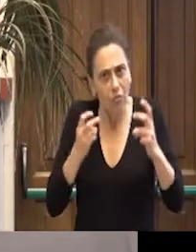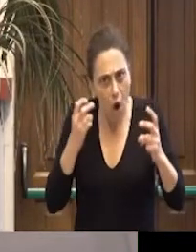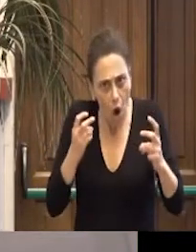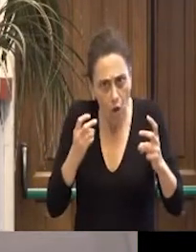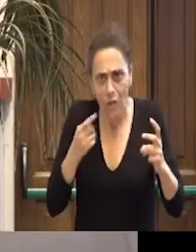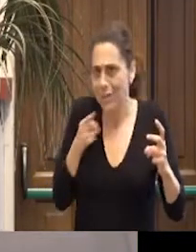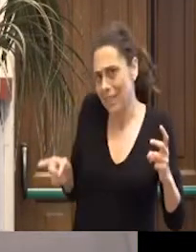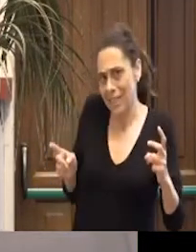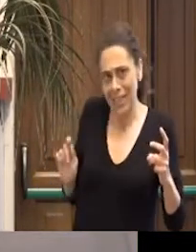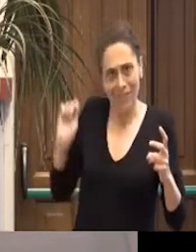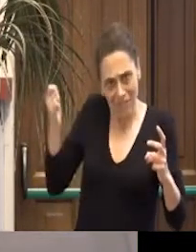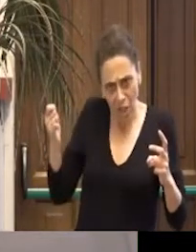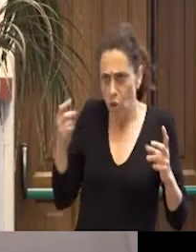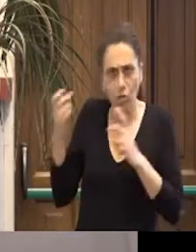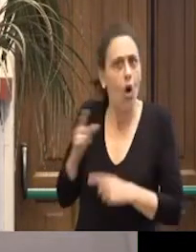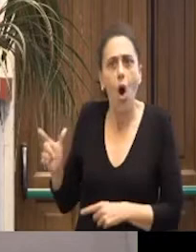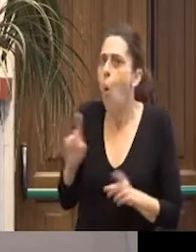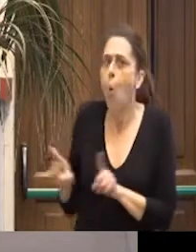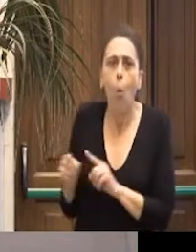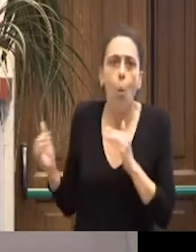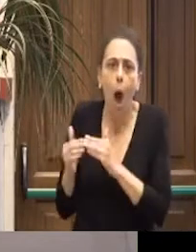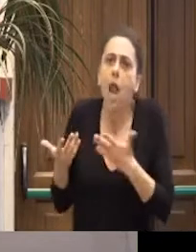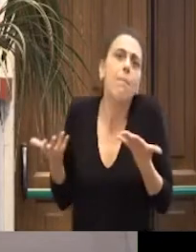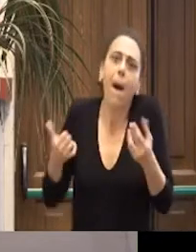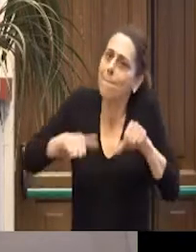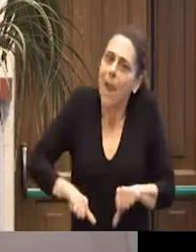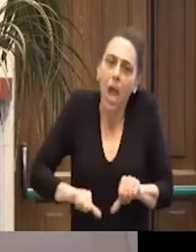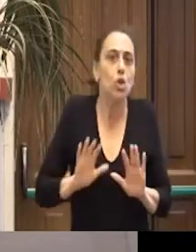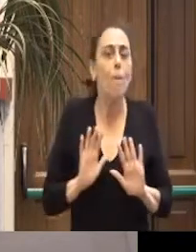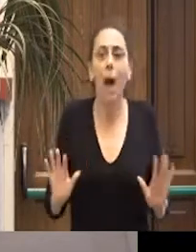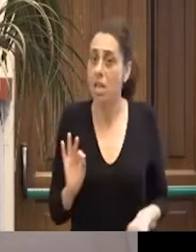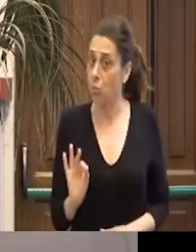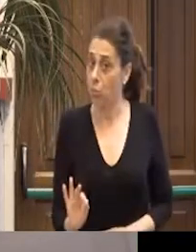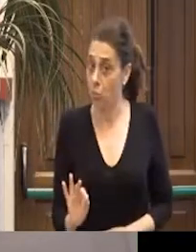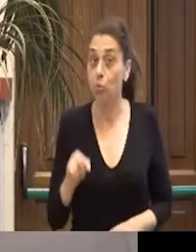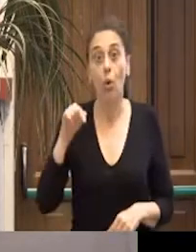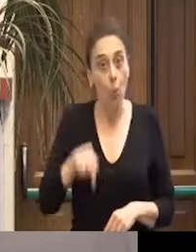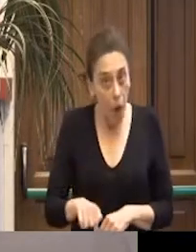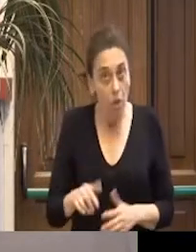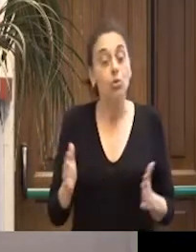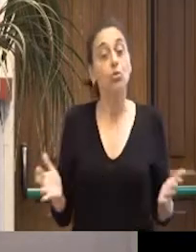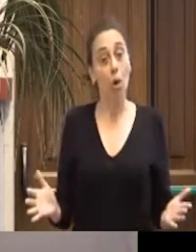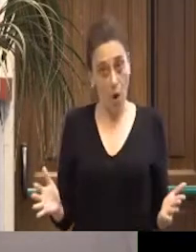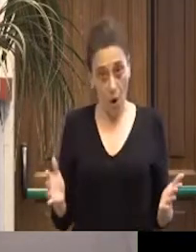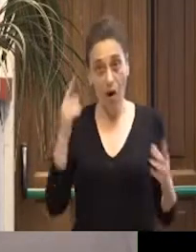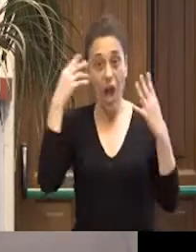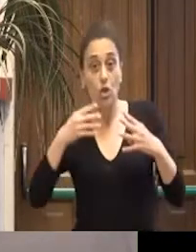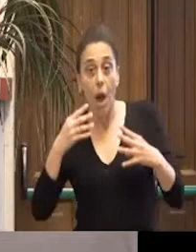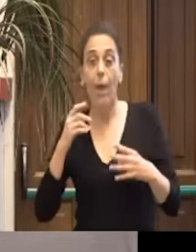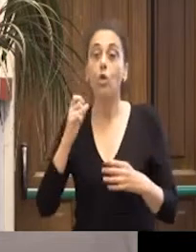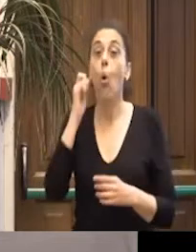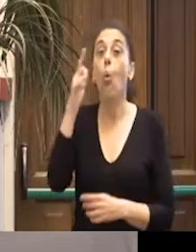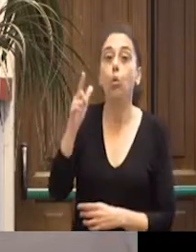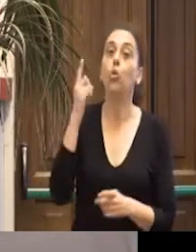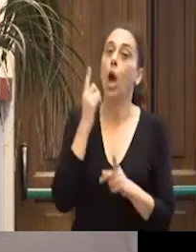preparazione di tutti gli altri. Punto. Questo è un piano culturale che dobbiamo instillare